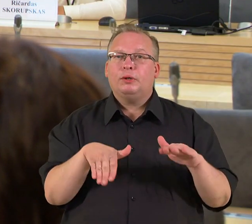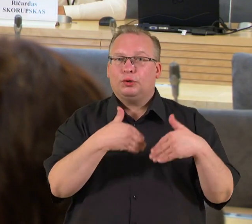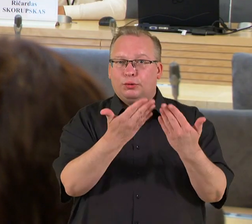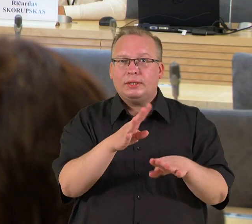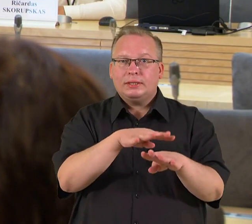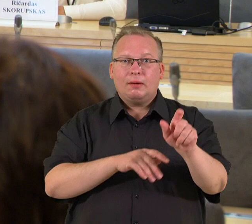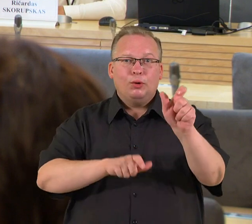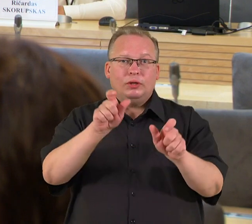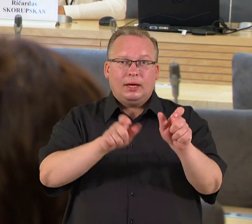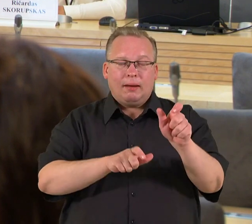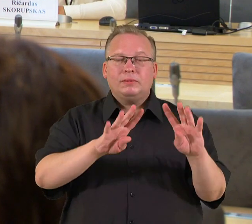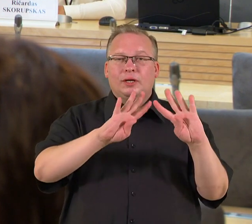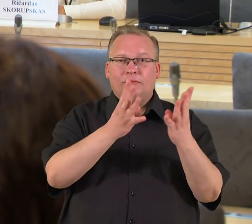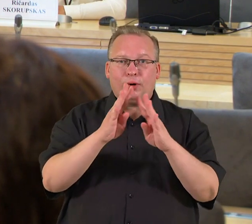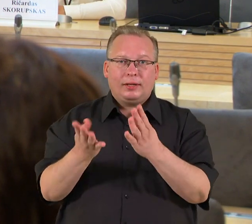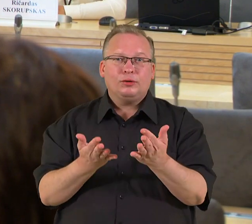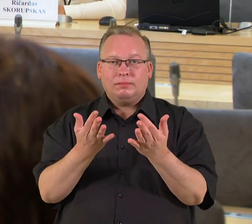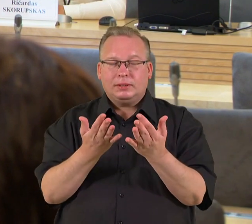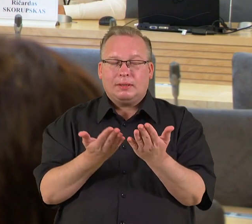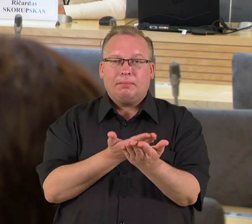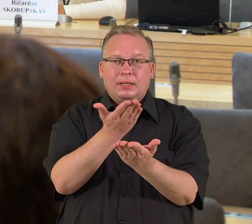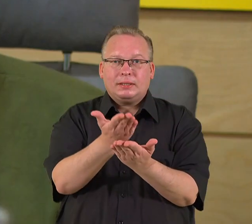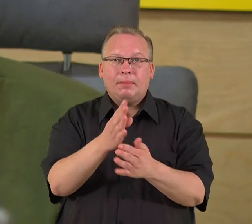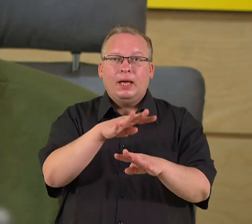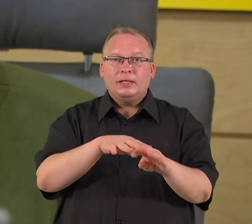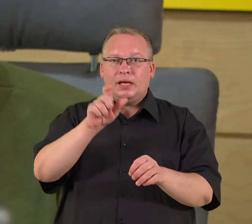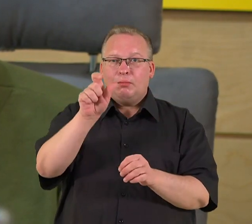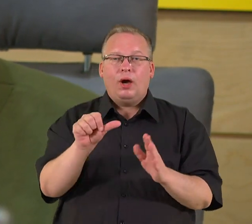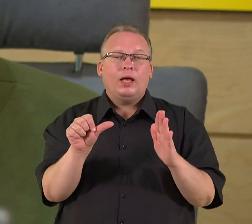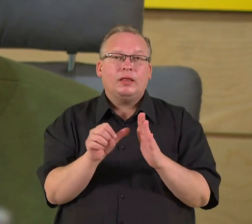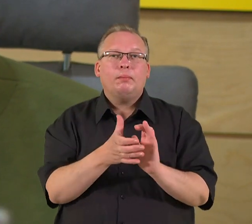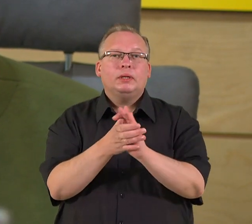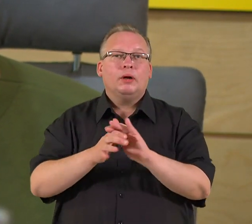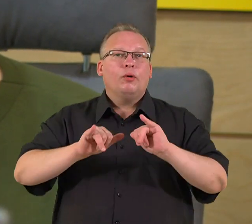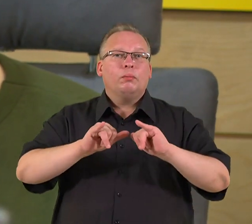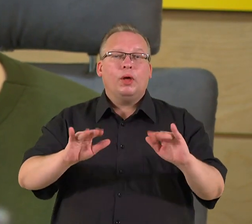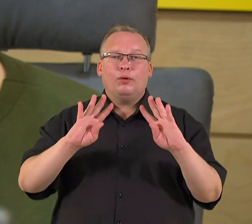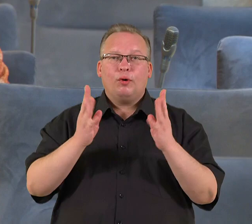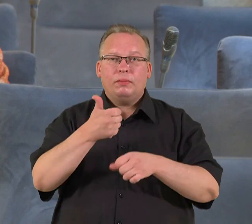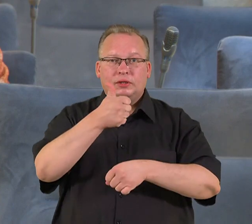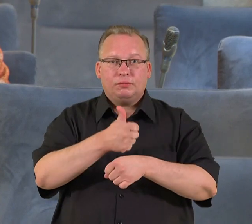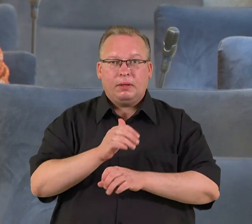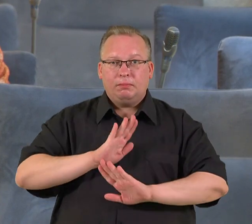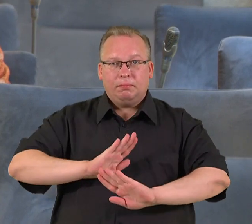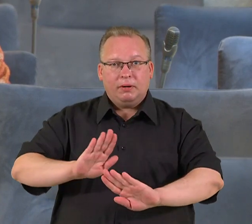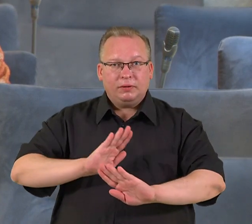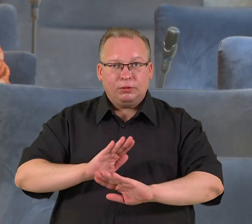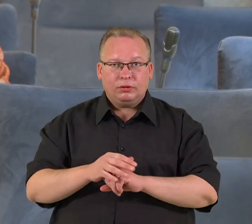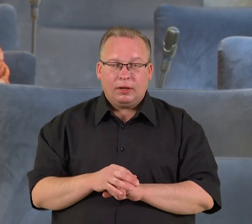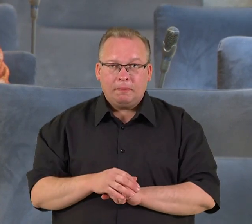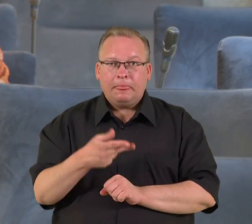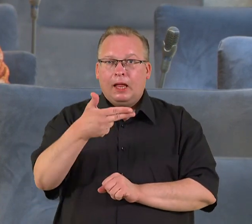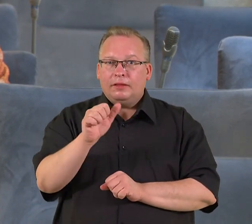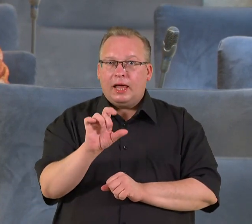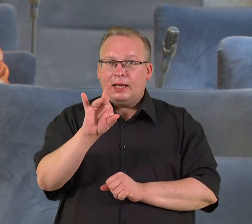ir frakcijams ir pristatyti. Seimo nariai energetikos ir darnios plėtros komisijos pirmininko pavaduotoja Laima